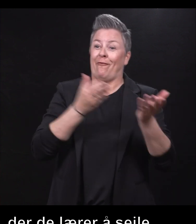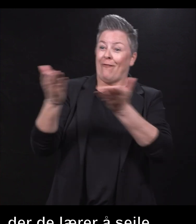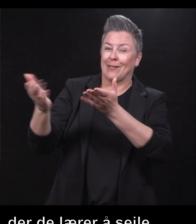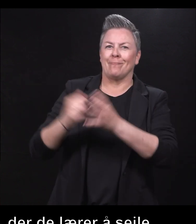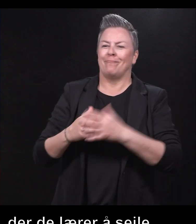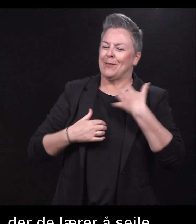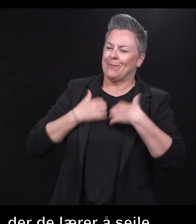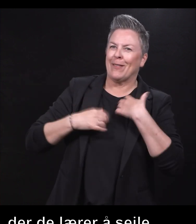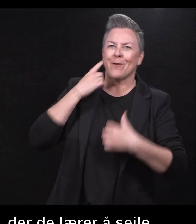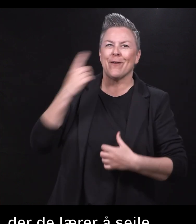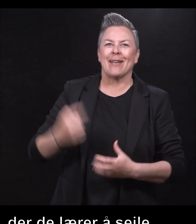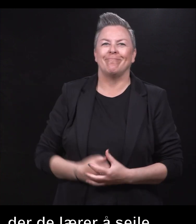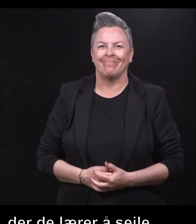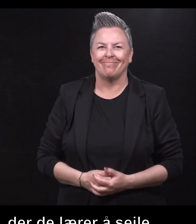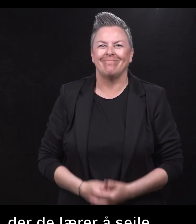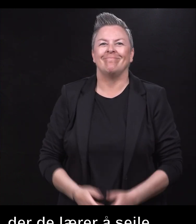spennende å høre.